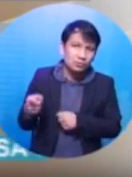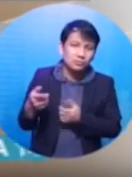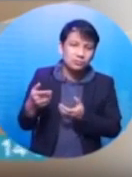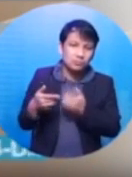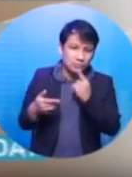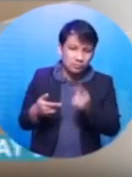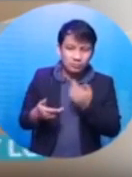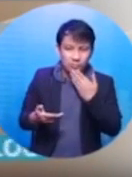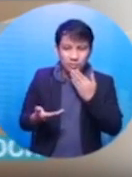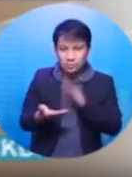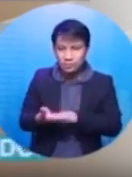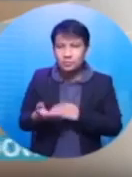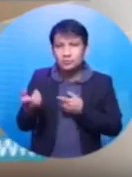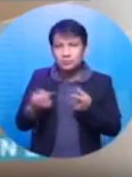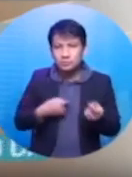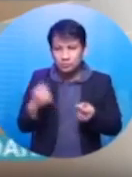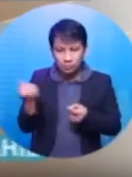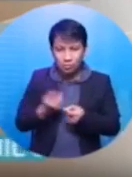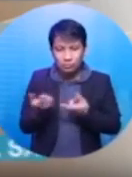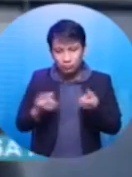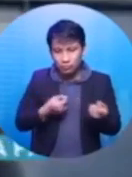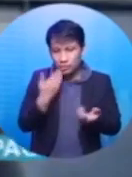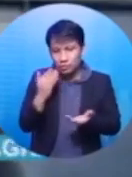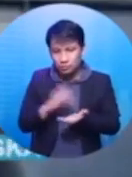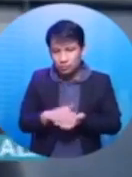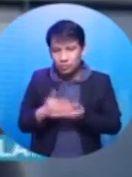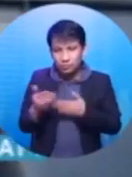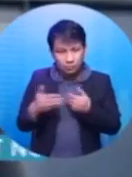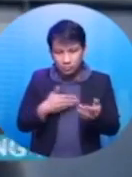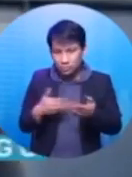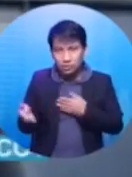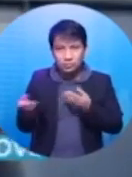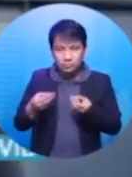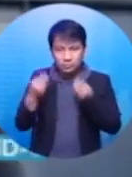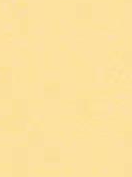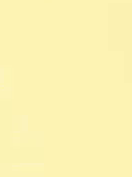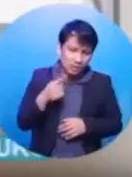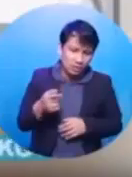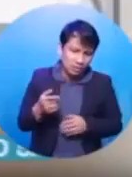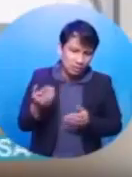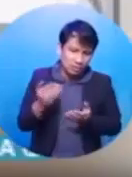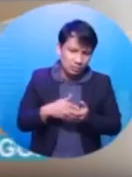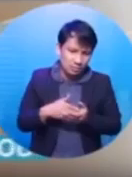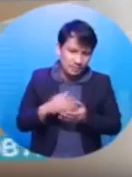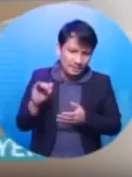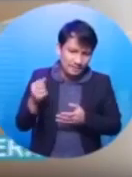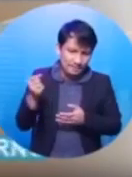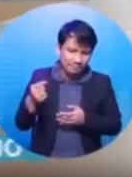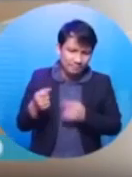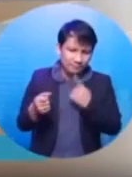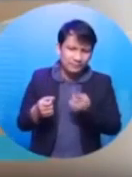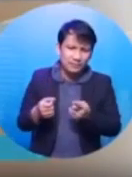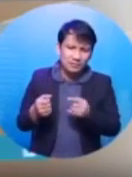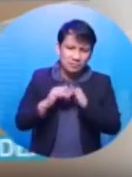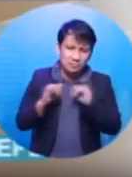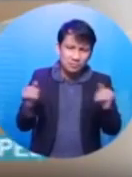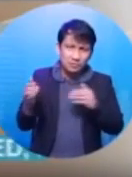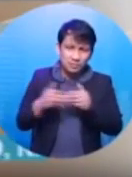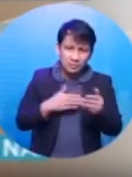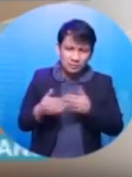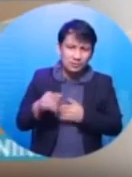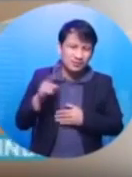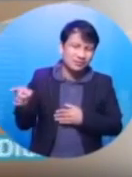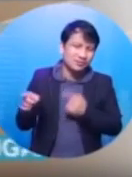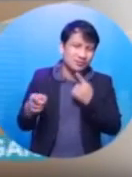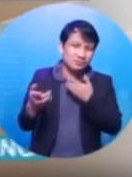tingin mo masama pero ginagawa ko lahat. Mabuhay ko lang kayo at mapaaral ng maayos. Nay, sabihin na po natin na